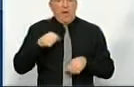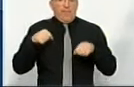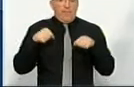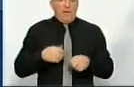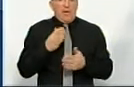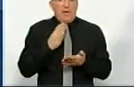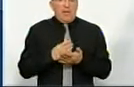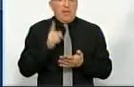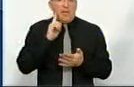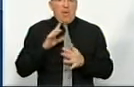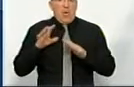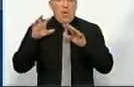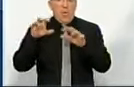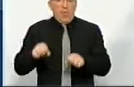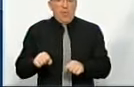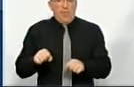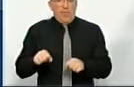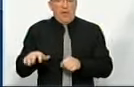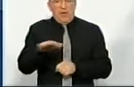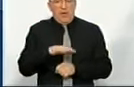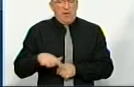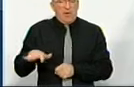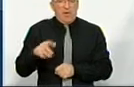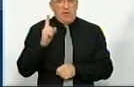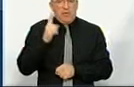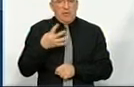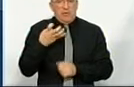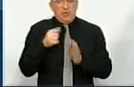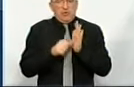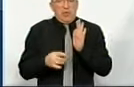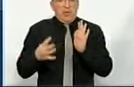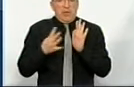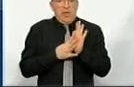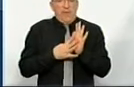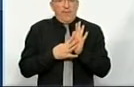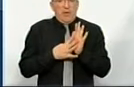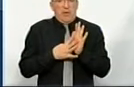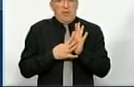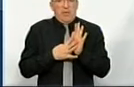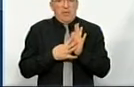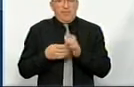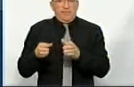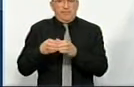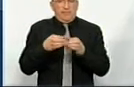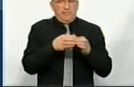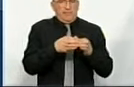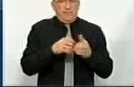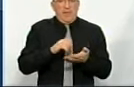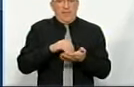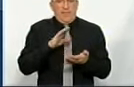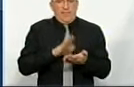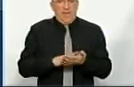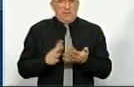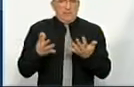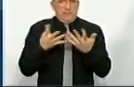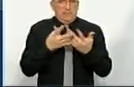і є тимчасово окупована територія, в цілому 1469 муніципалітетів. Зафіксували цю цифру.